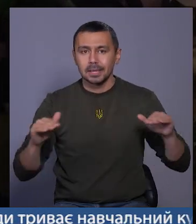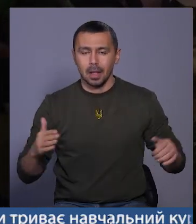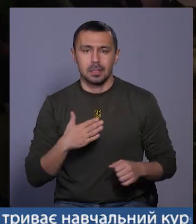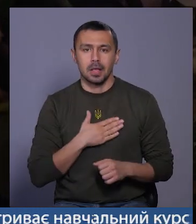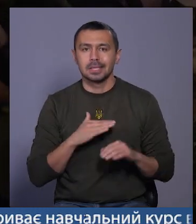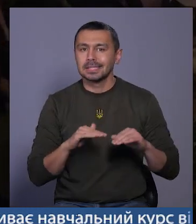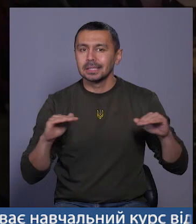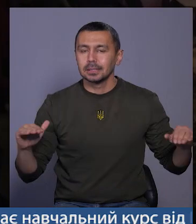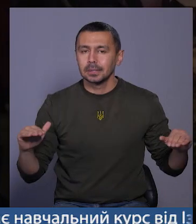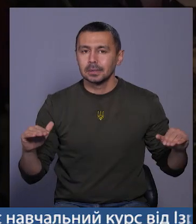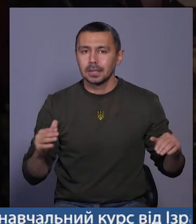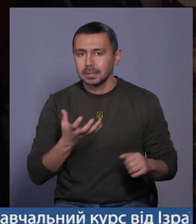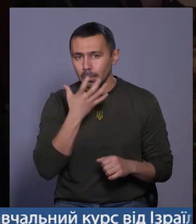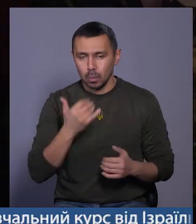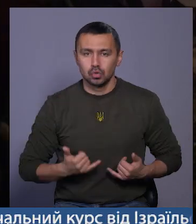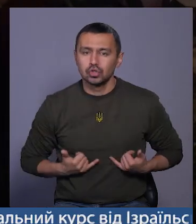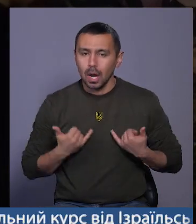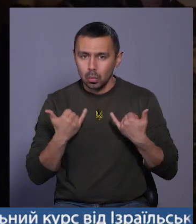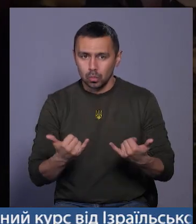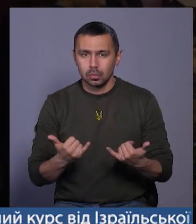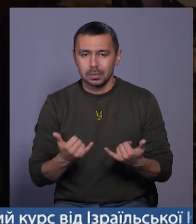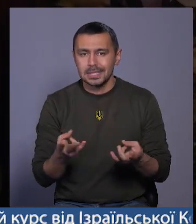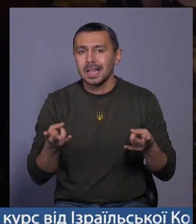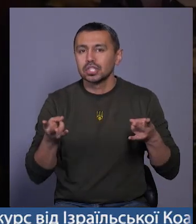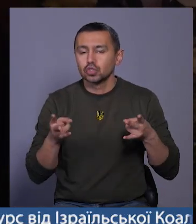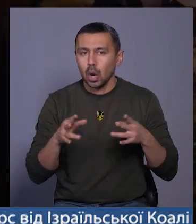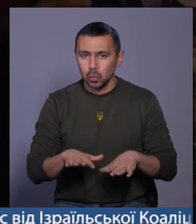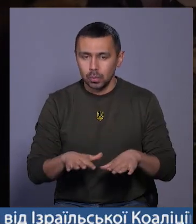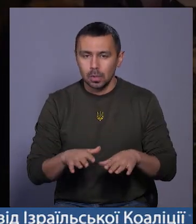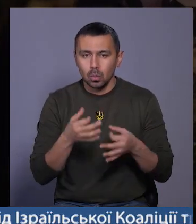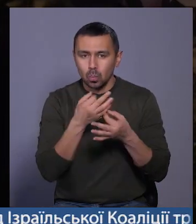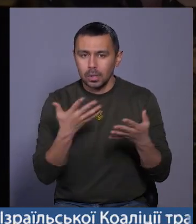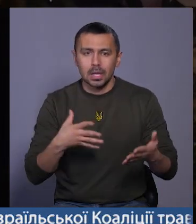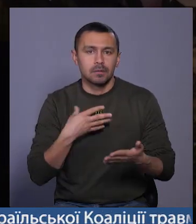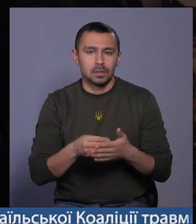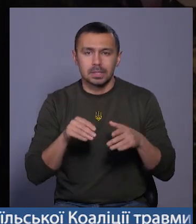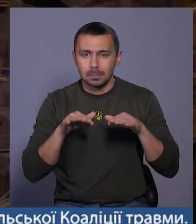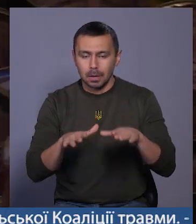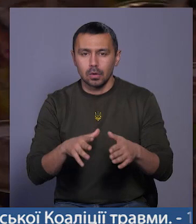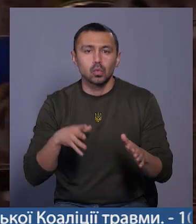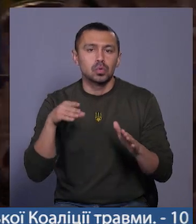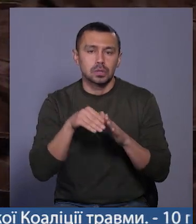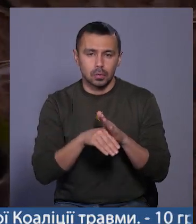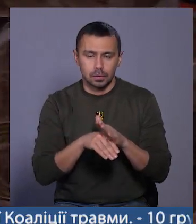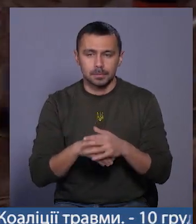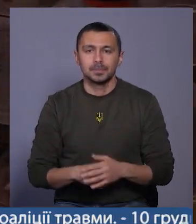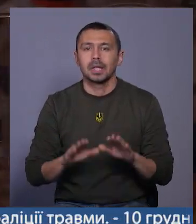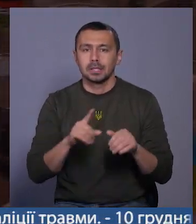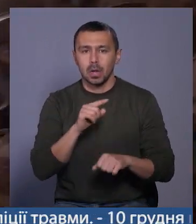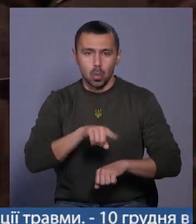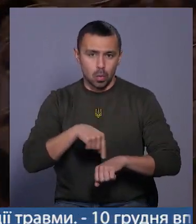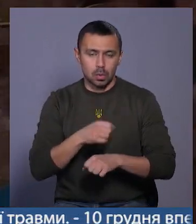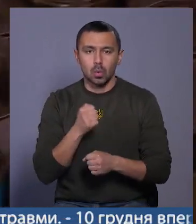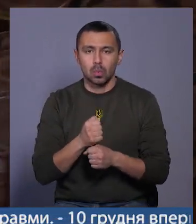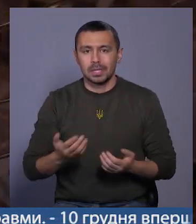і наші діти з теплом, шаною залишають будь-які свої справи і долучаються. Лише за годину